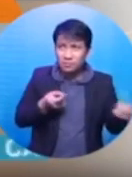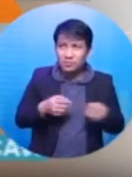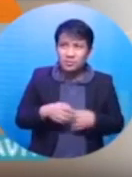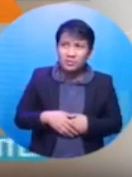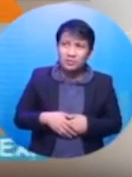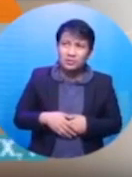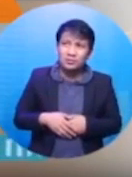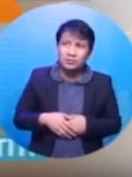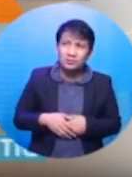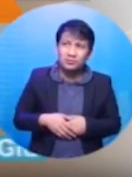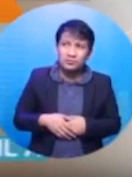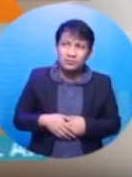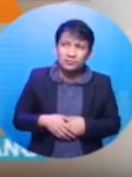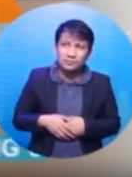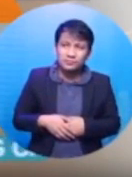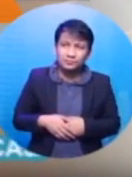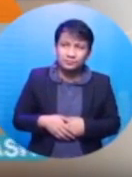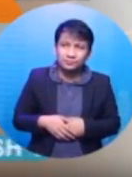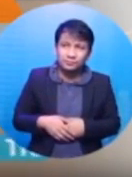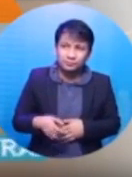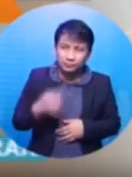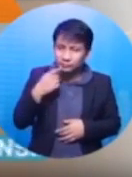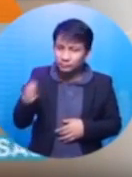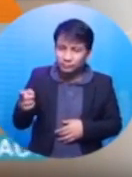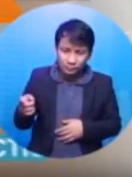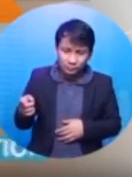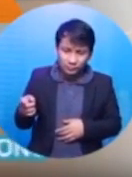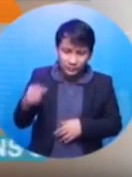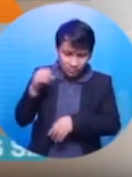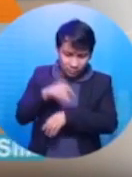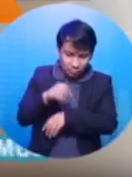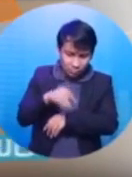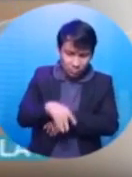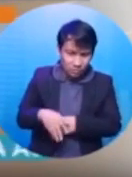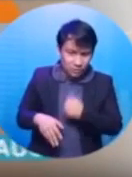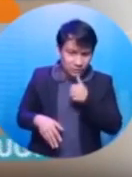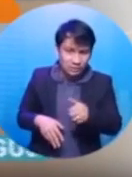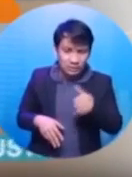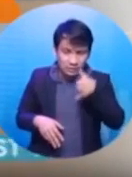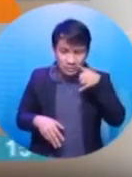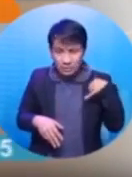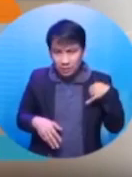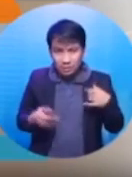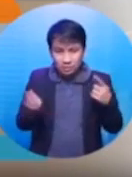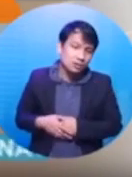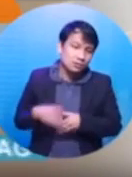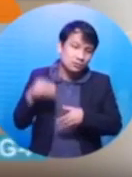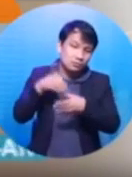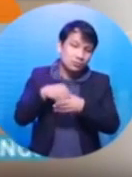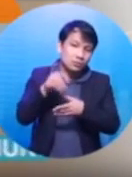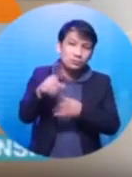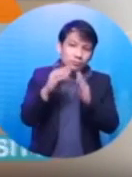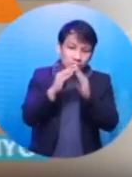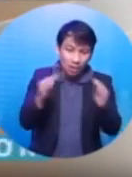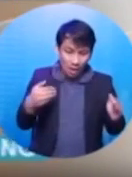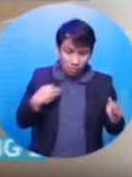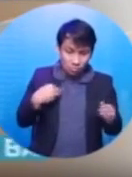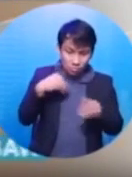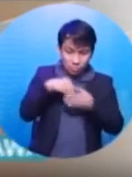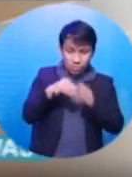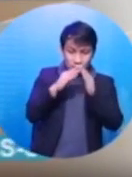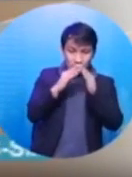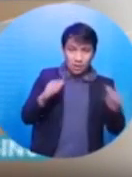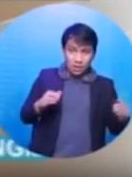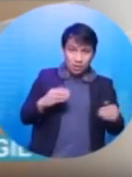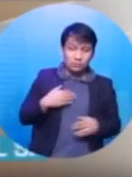hindi po ako luma... Yung sinasabi yung chinichismis, sir Rati, kahapon po yun ang umaga. Nasa loob po ako ng bahay.